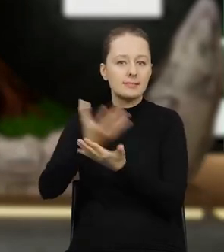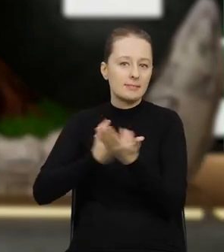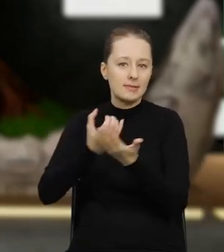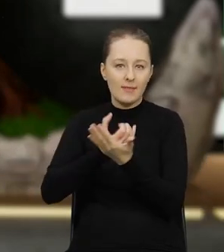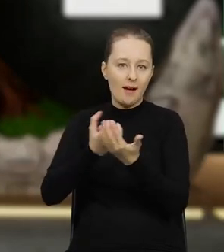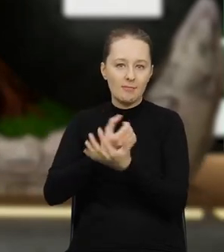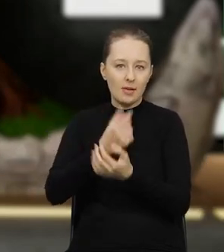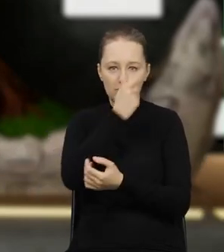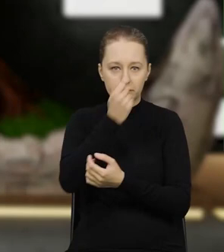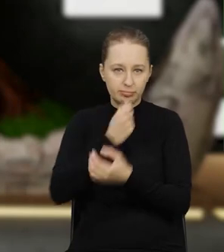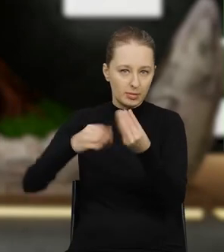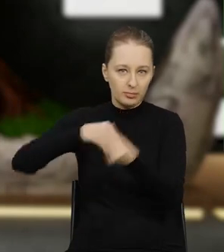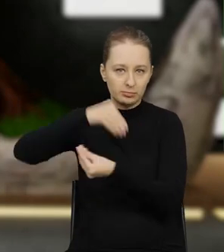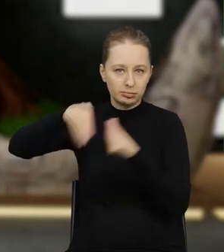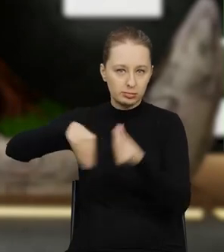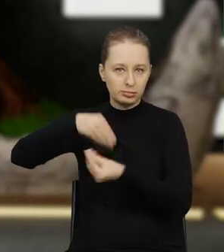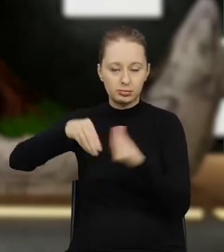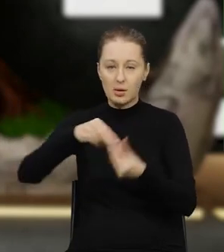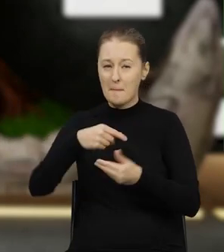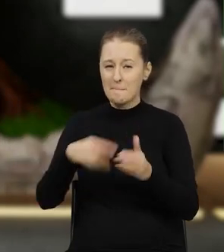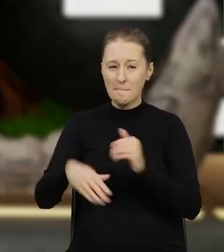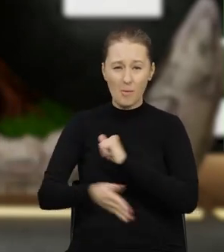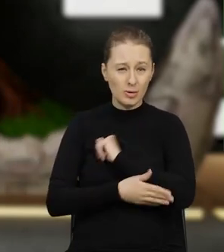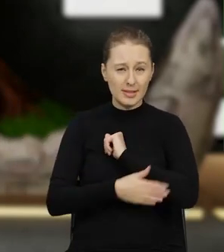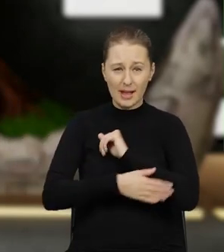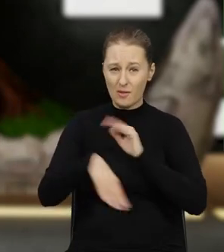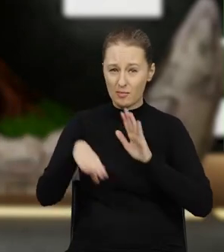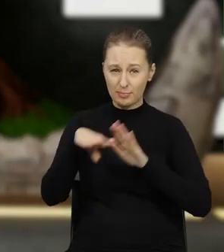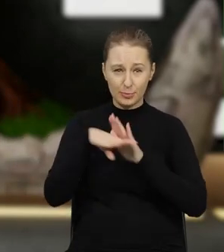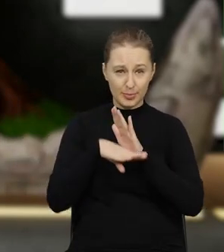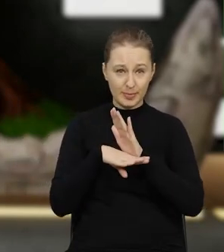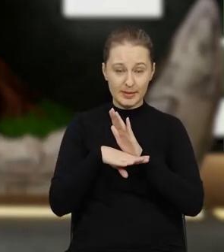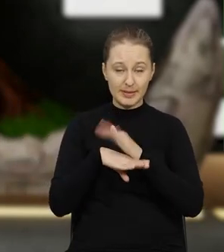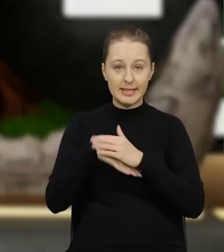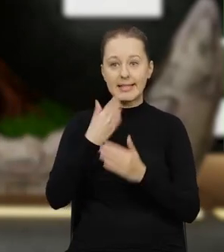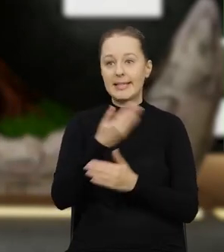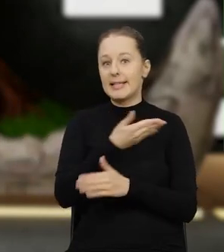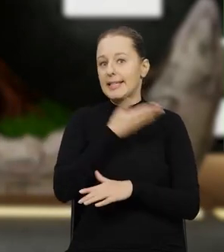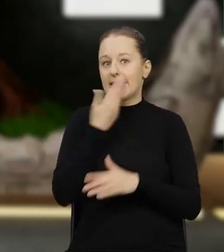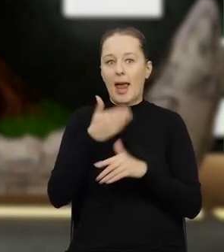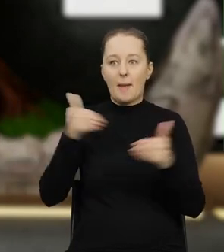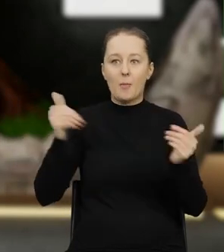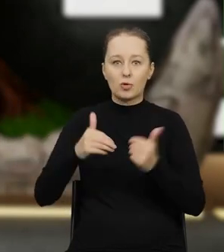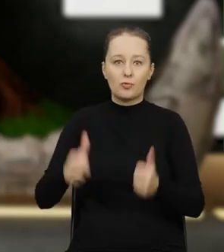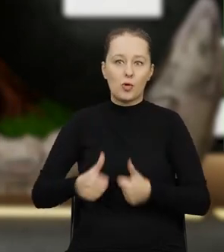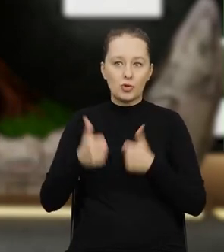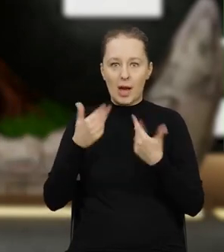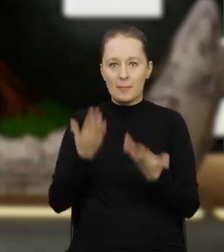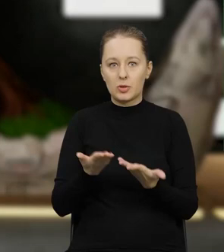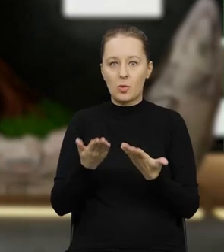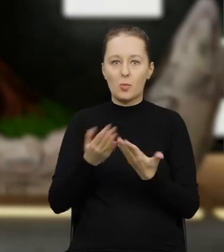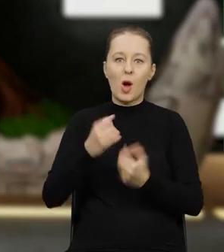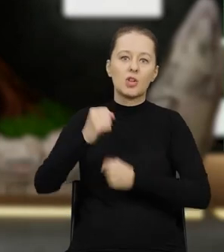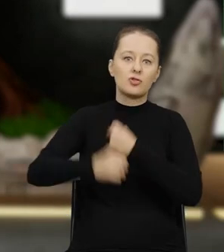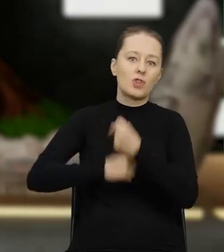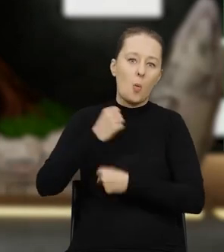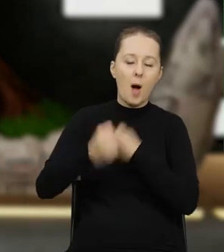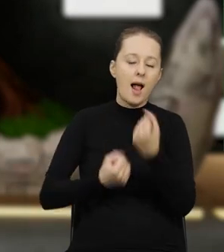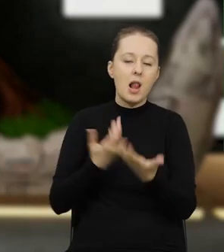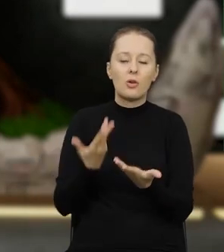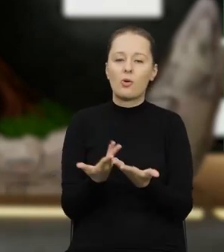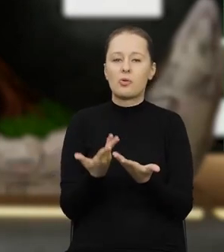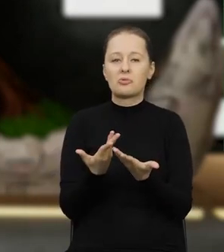jakby podstawowy wymóg. Nie dopuszczamy takiej możliwości, żeby to była